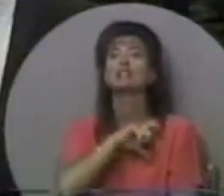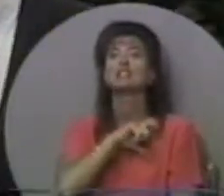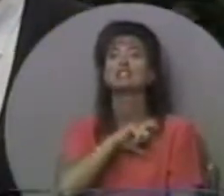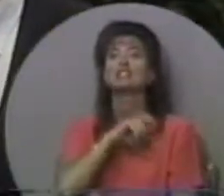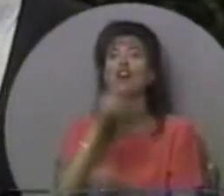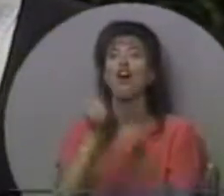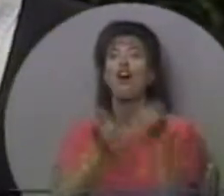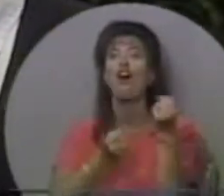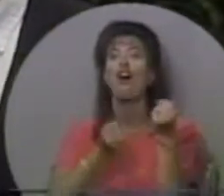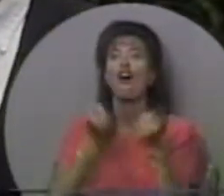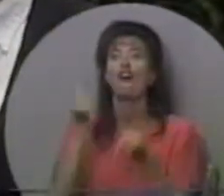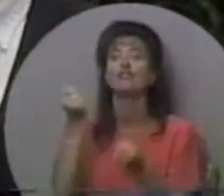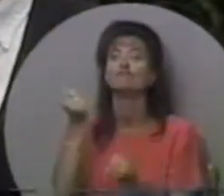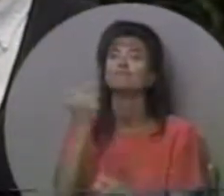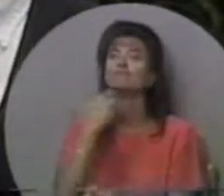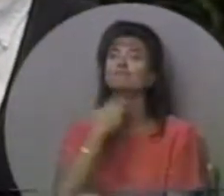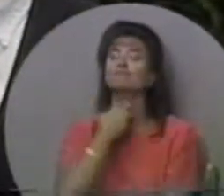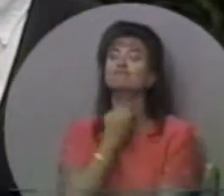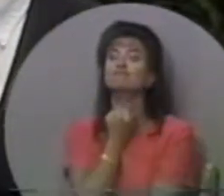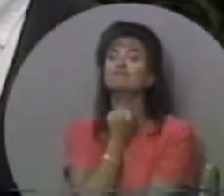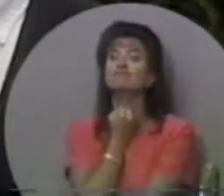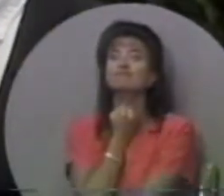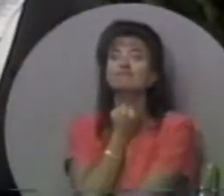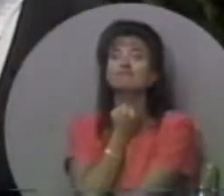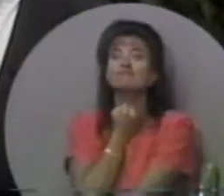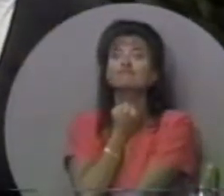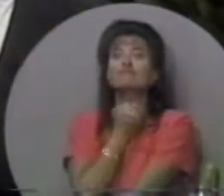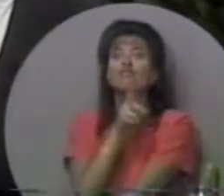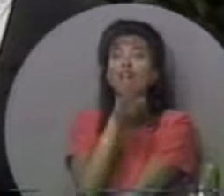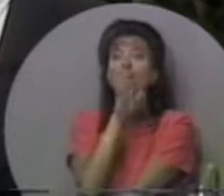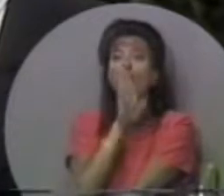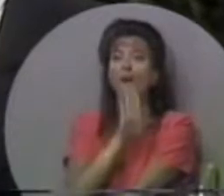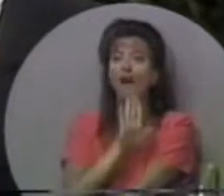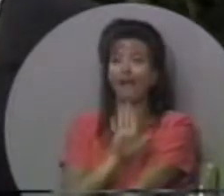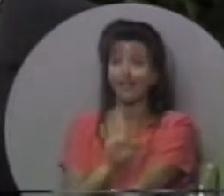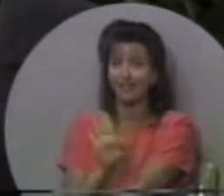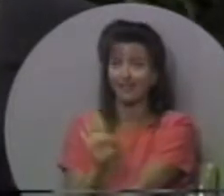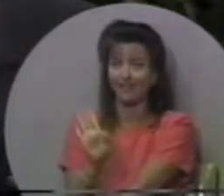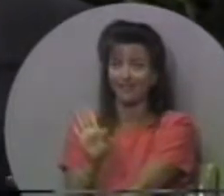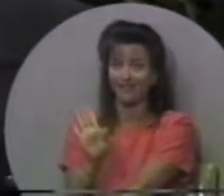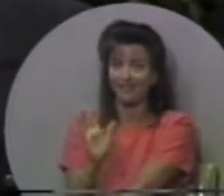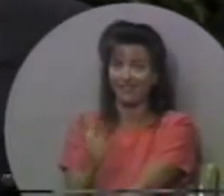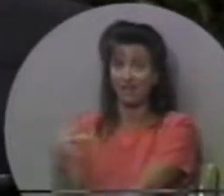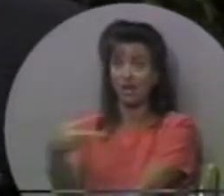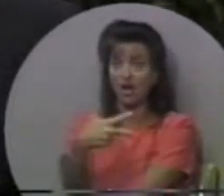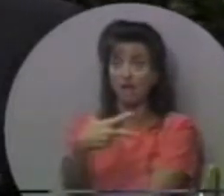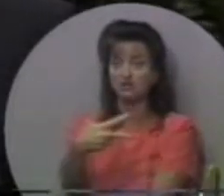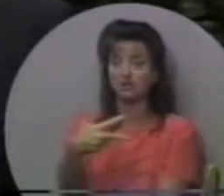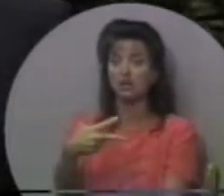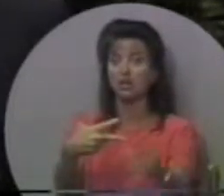Поліцейська машина дуже тихесенько під'їжджає.